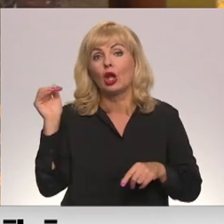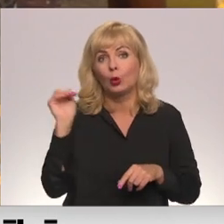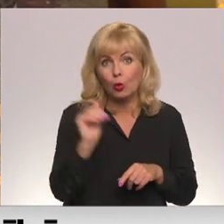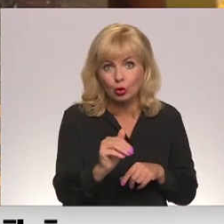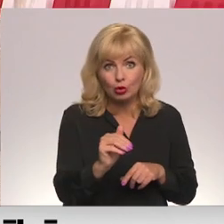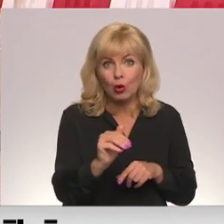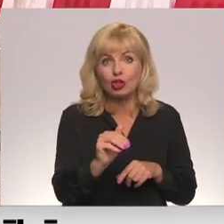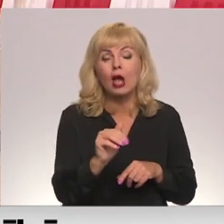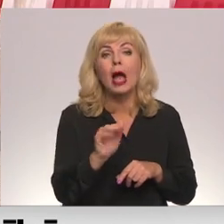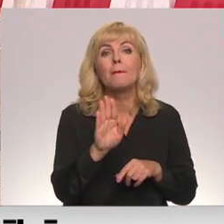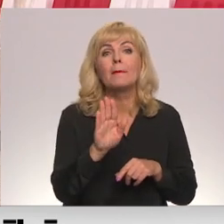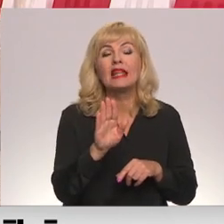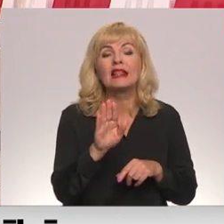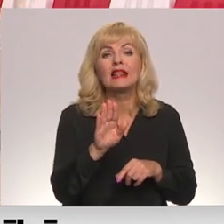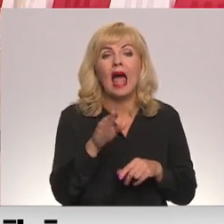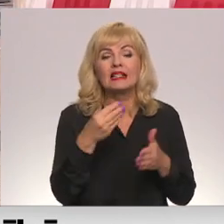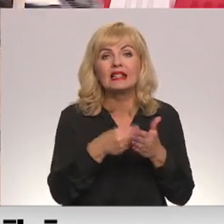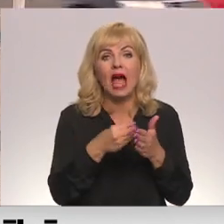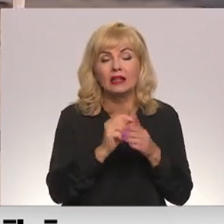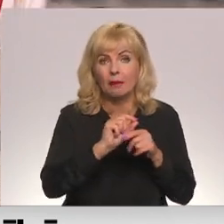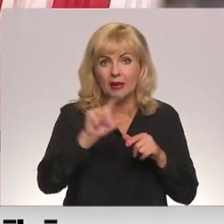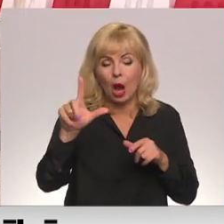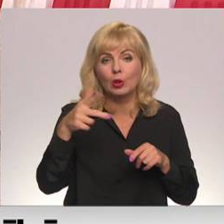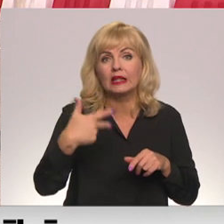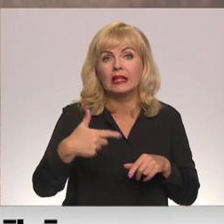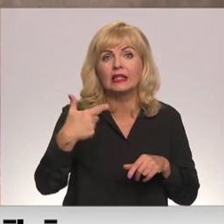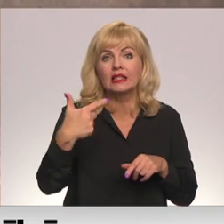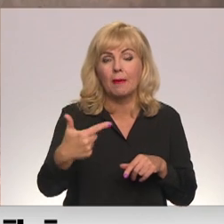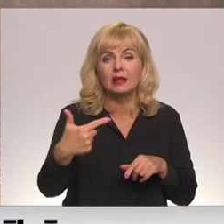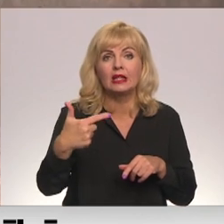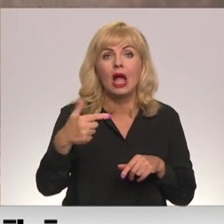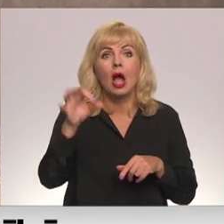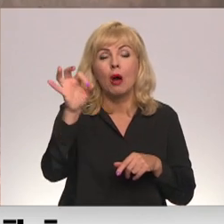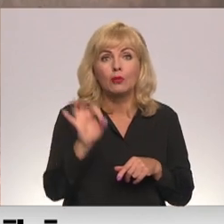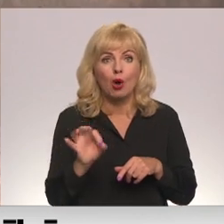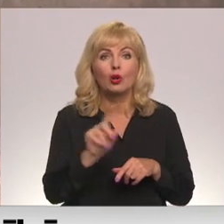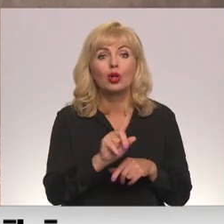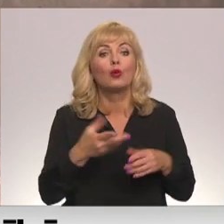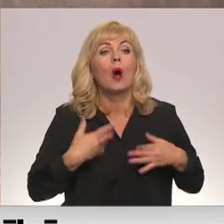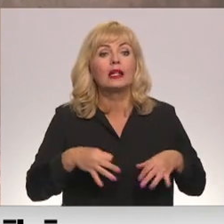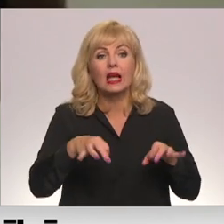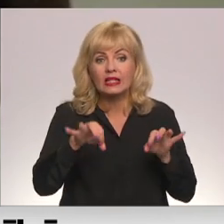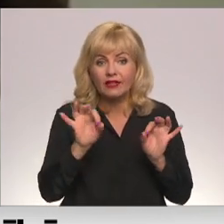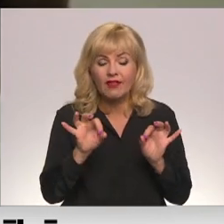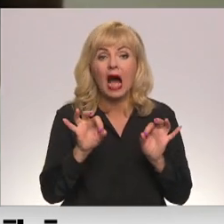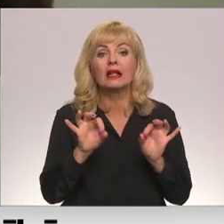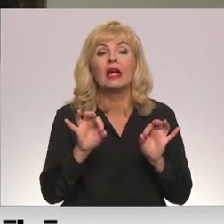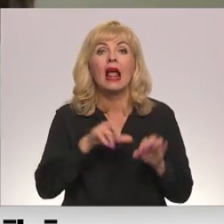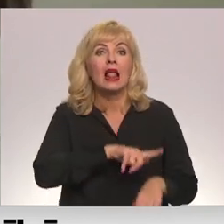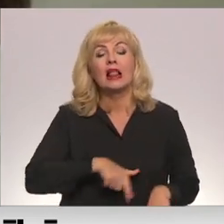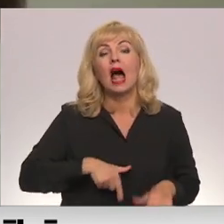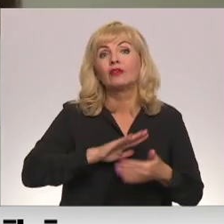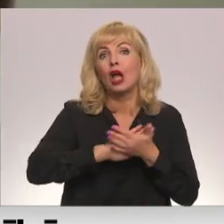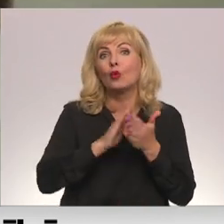Savukārt bitumene cena šajā laikā pieaugusi par 37 procentiem. Itāls varīgi arī Latvijā ir novienoties